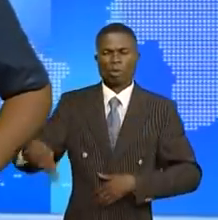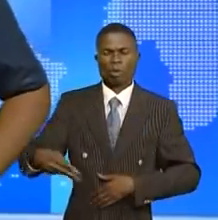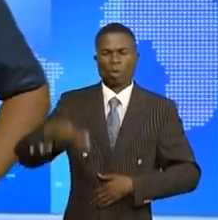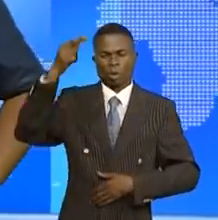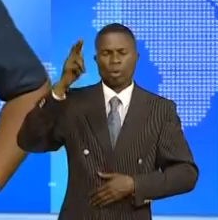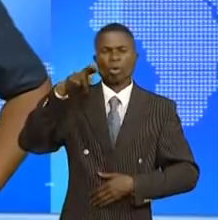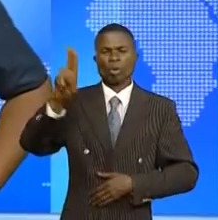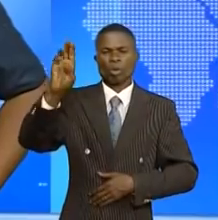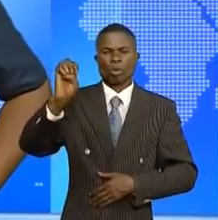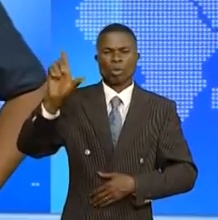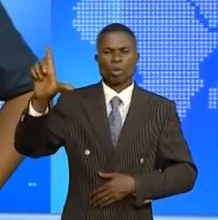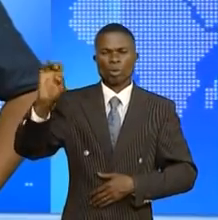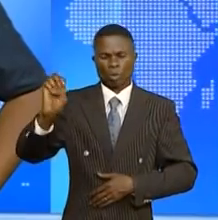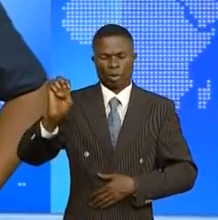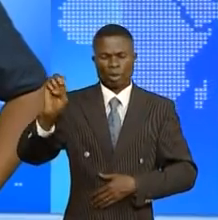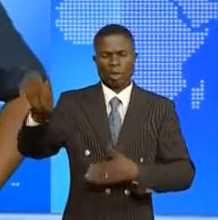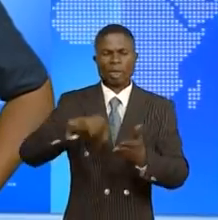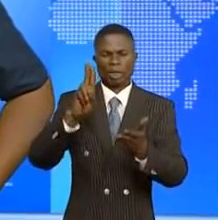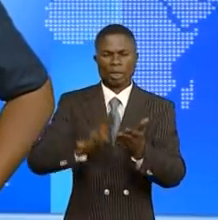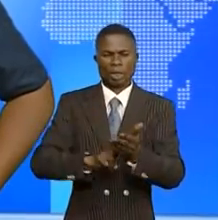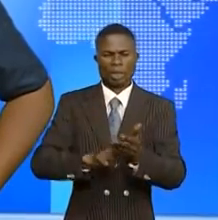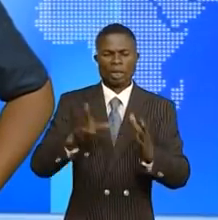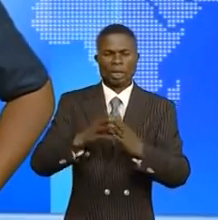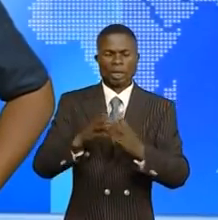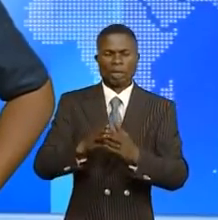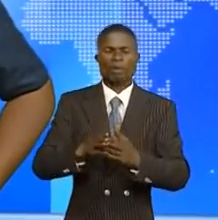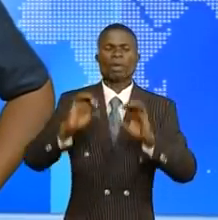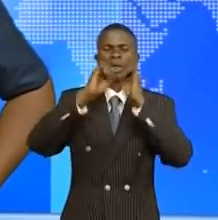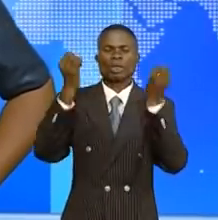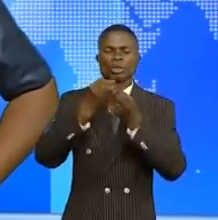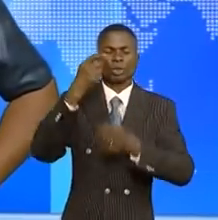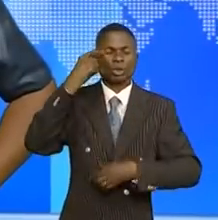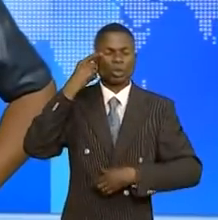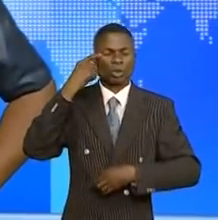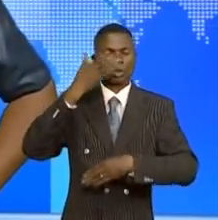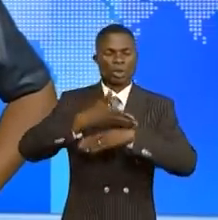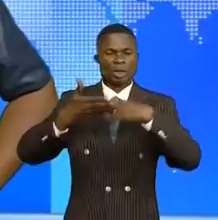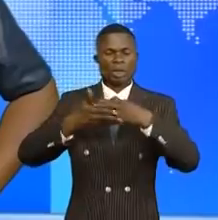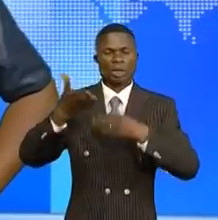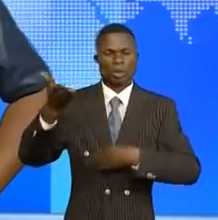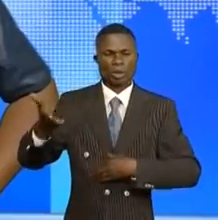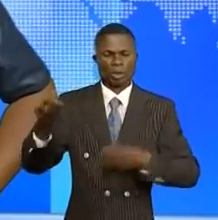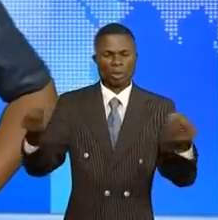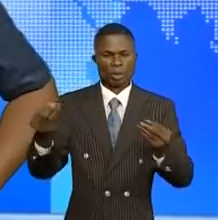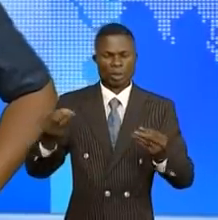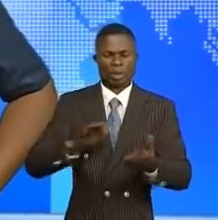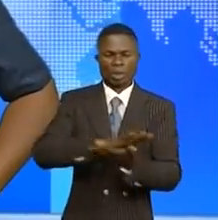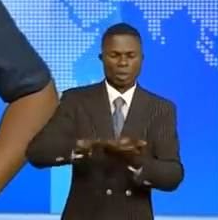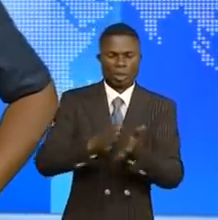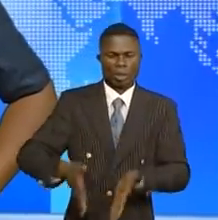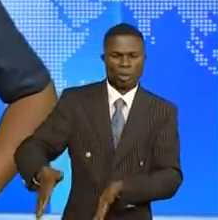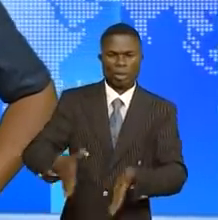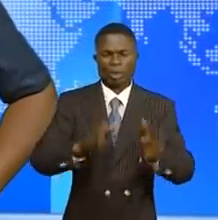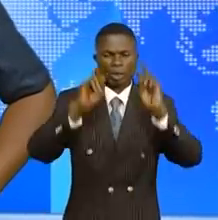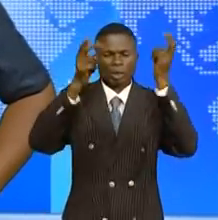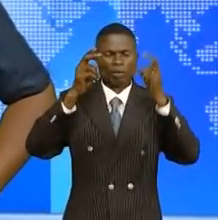Haute-Wayle vient de signer un protocole d'accord avec une firme chinoise, Est Construction Investissement, pour l'asphaltage de